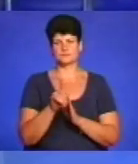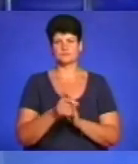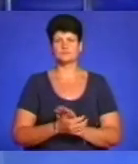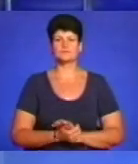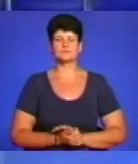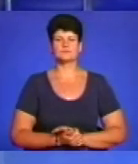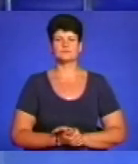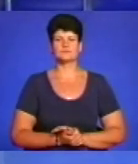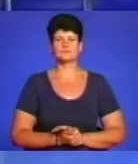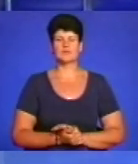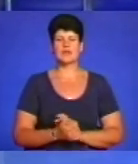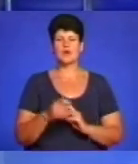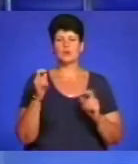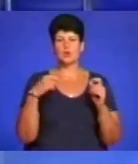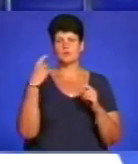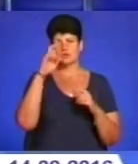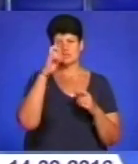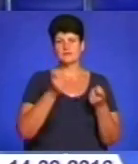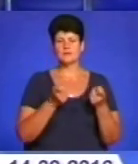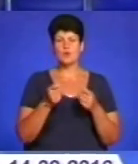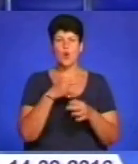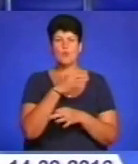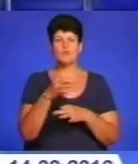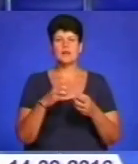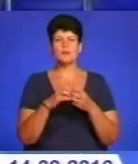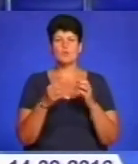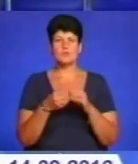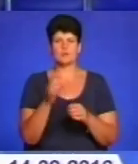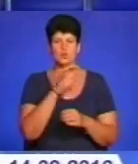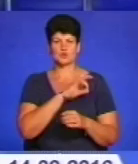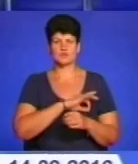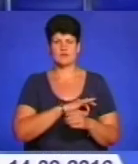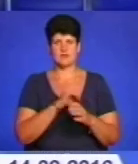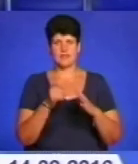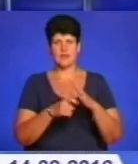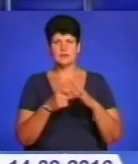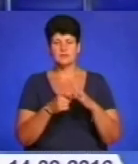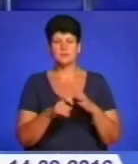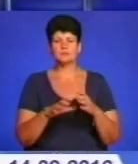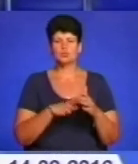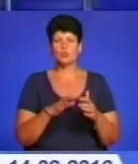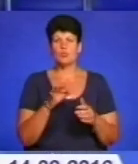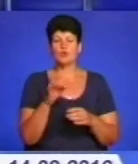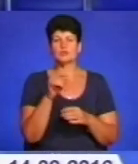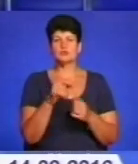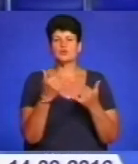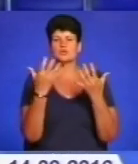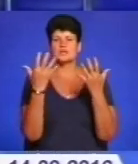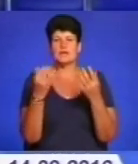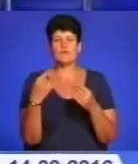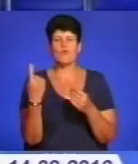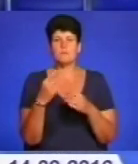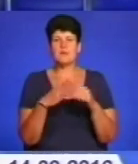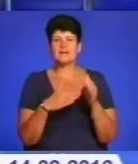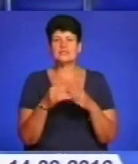На колегії облдержадміністрації обговорили проблему користування надрами. Йшлося зокрема про те, що на сьогоднішній день в області